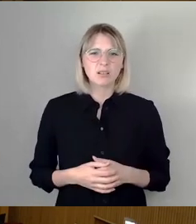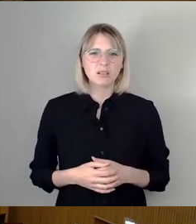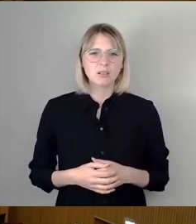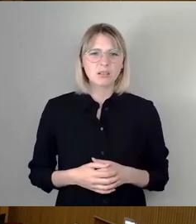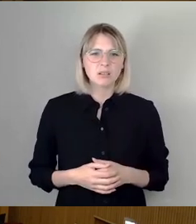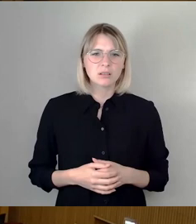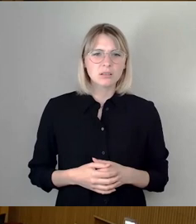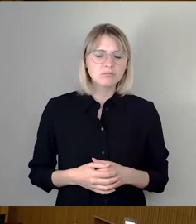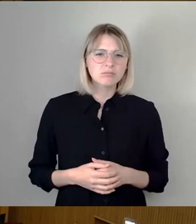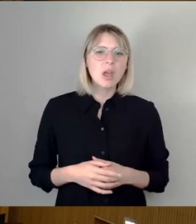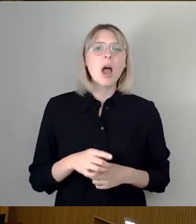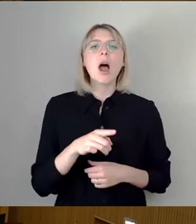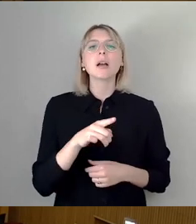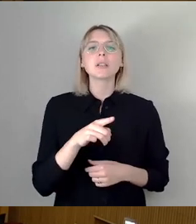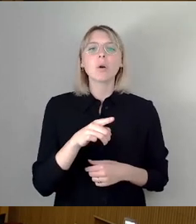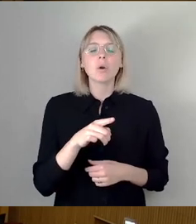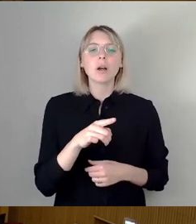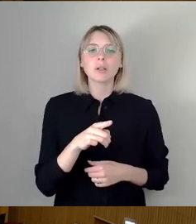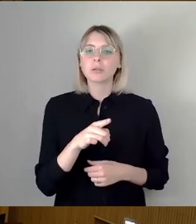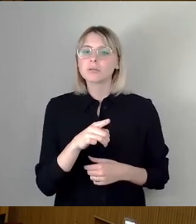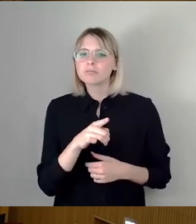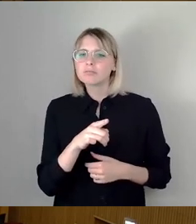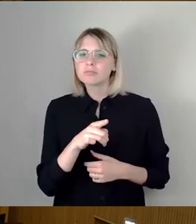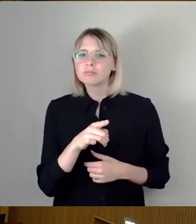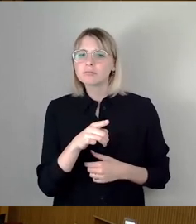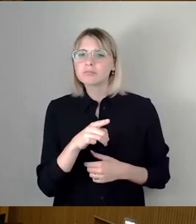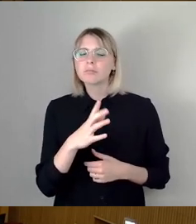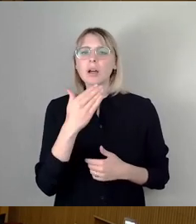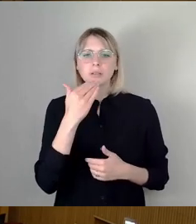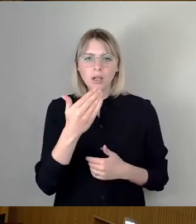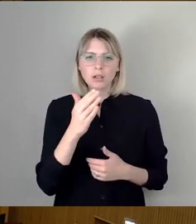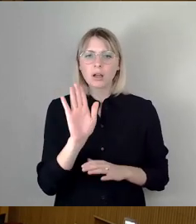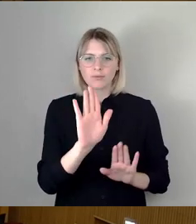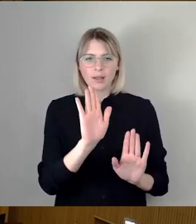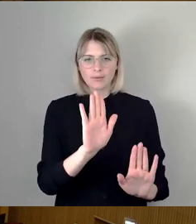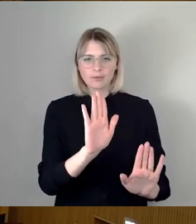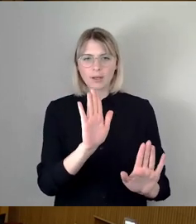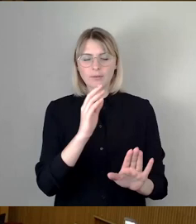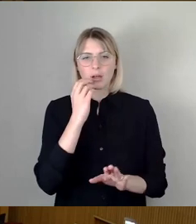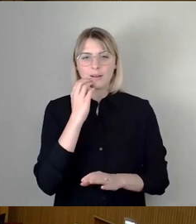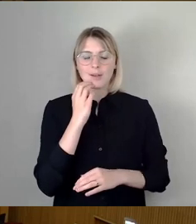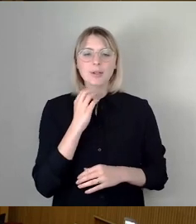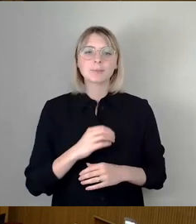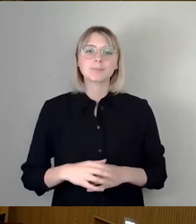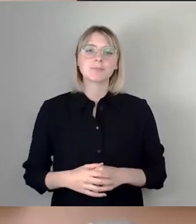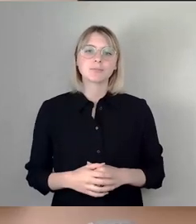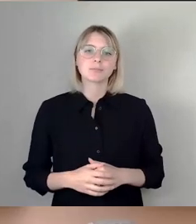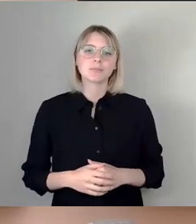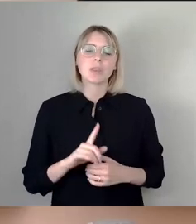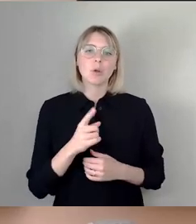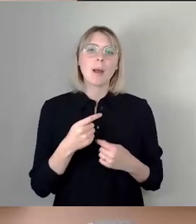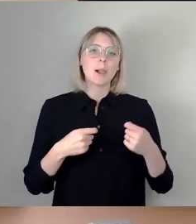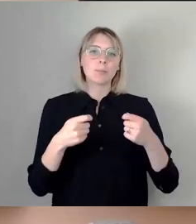Ach, hier? Okay. Danke, warten wir mal. Das ist Bündnis 90 Die Grünen.